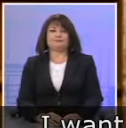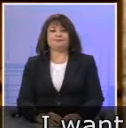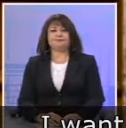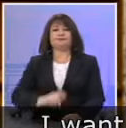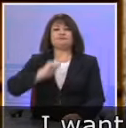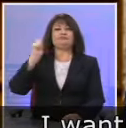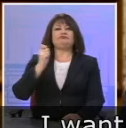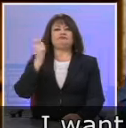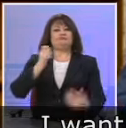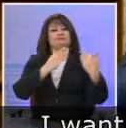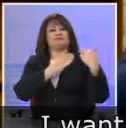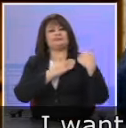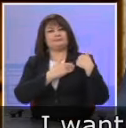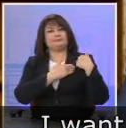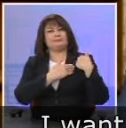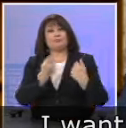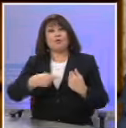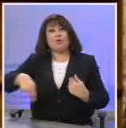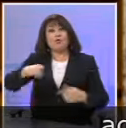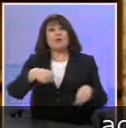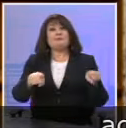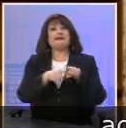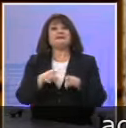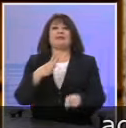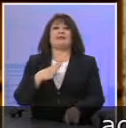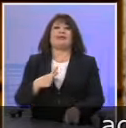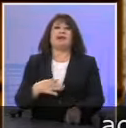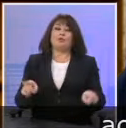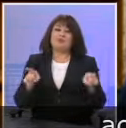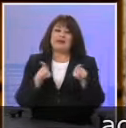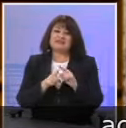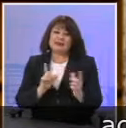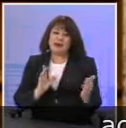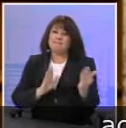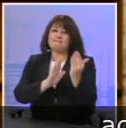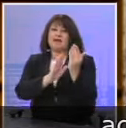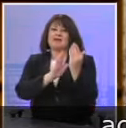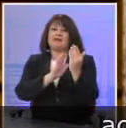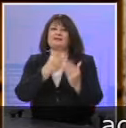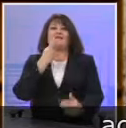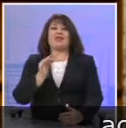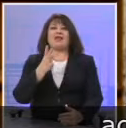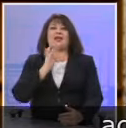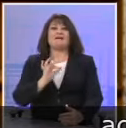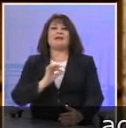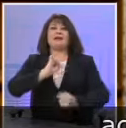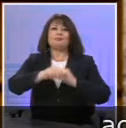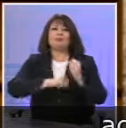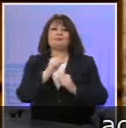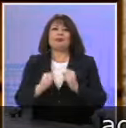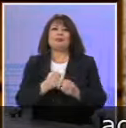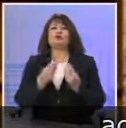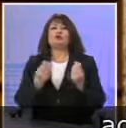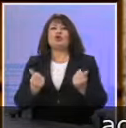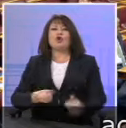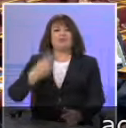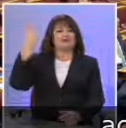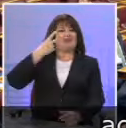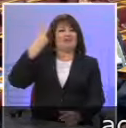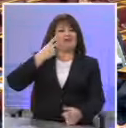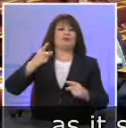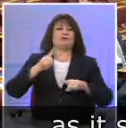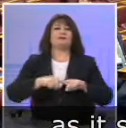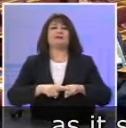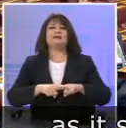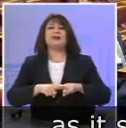εθνικής ευθύνης να είμαστε όλοι μαζί, απέναντι σε κάποιους που με κάθε ευκαιρία προσπαθούν να βρουν τον τρόπο να λιδωρίσουν την